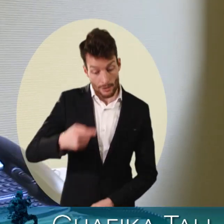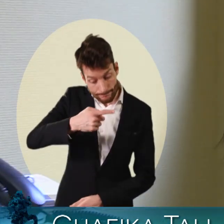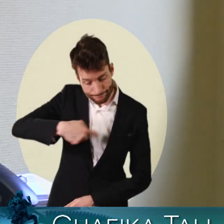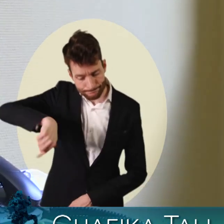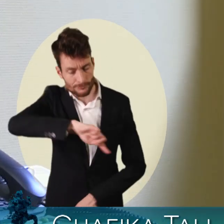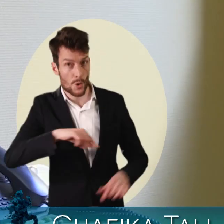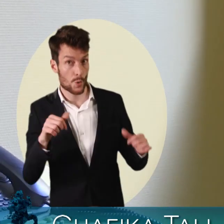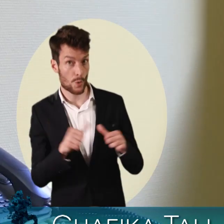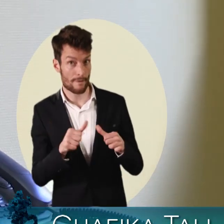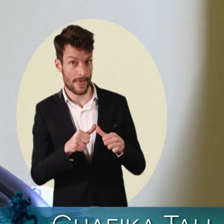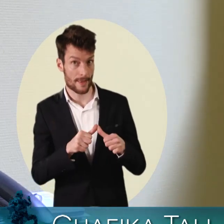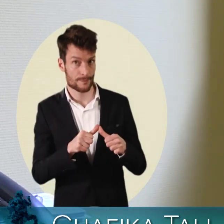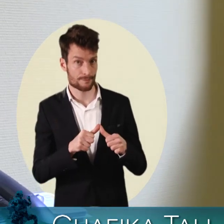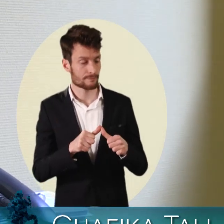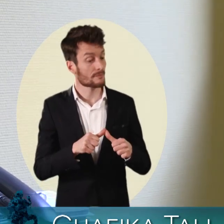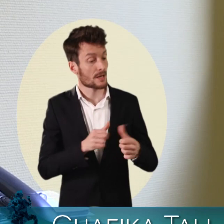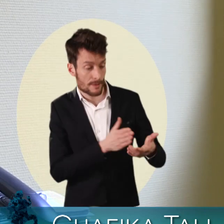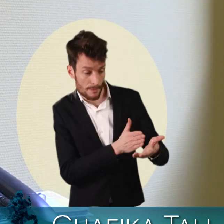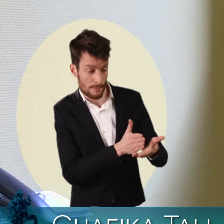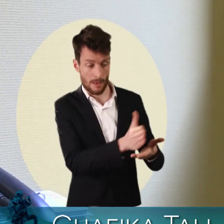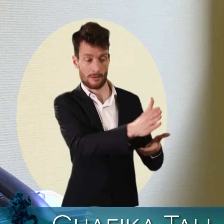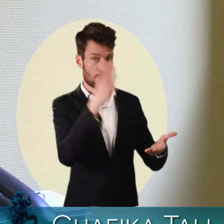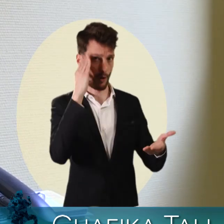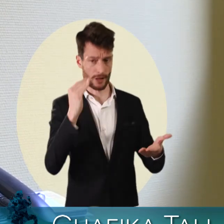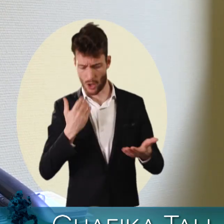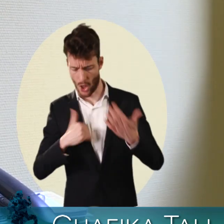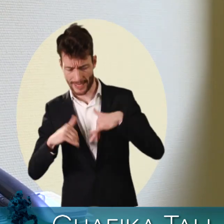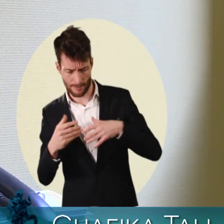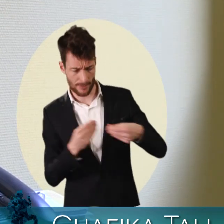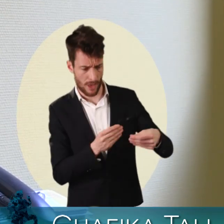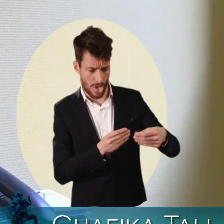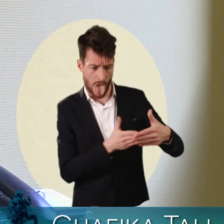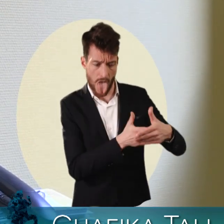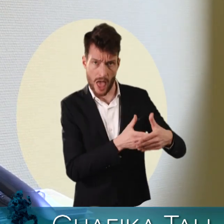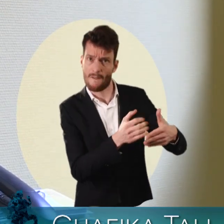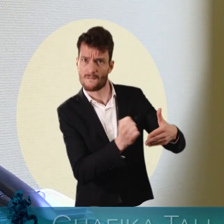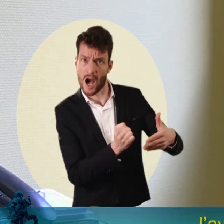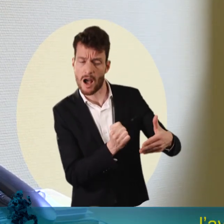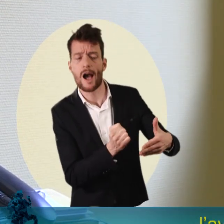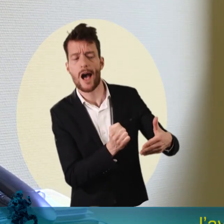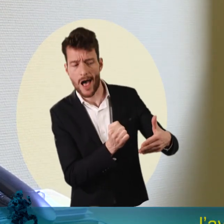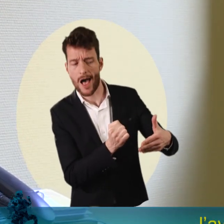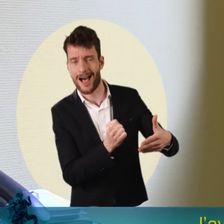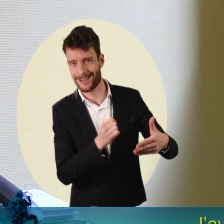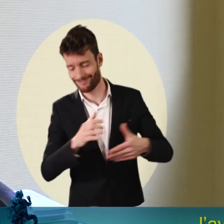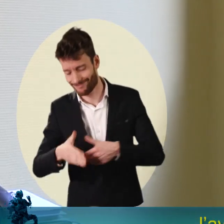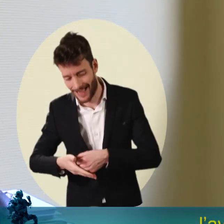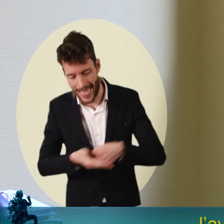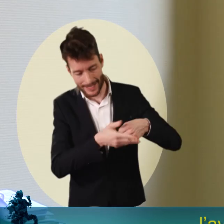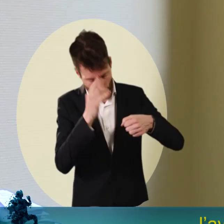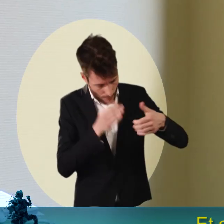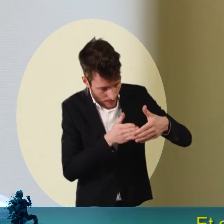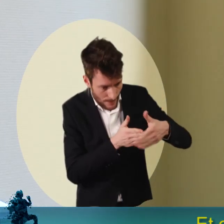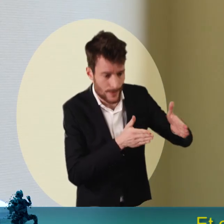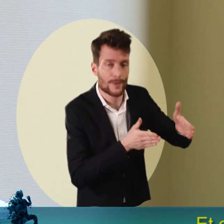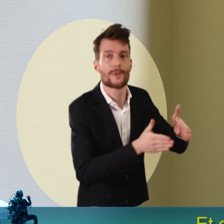Nous ce qu'on fait, c'est effectivement voir en quoi le handicap peut ralentir ou freiner l'avancée d'un cursus